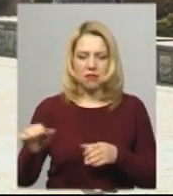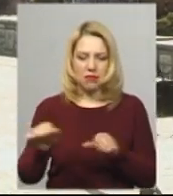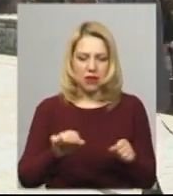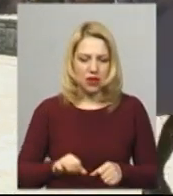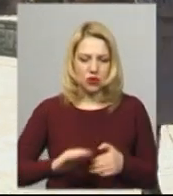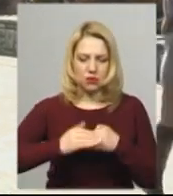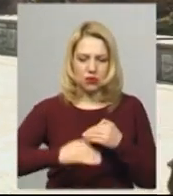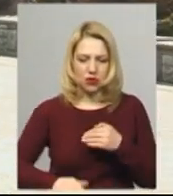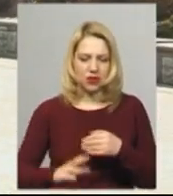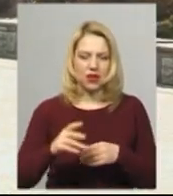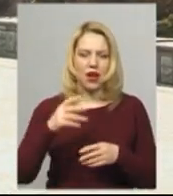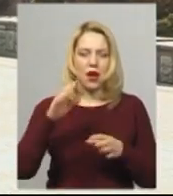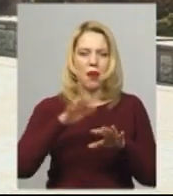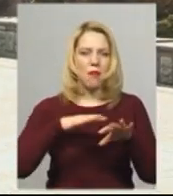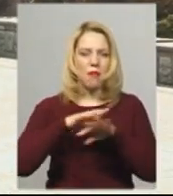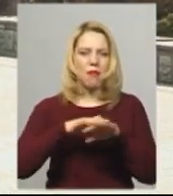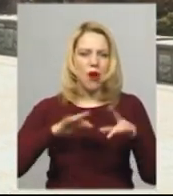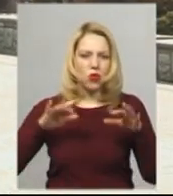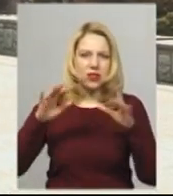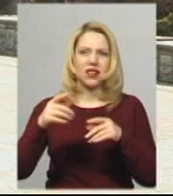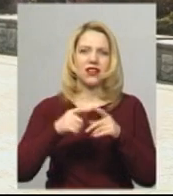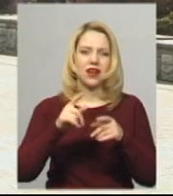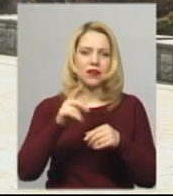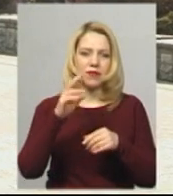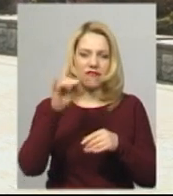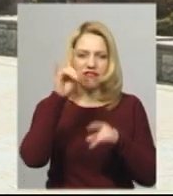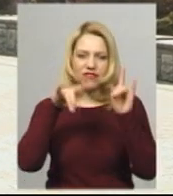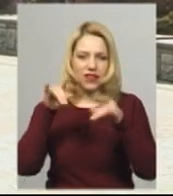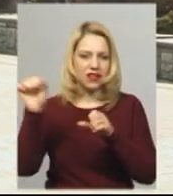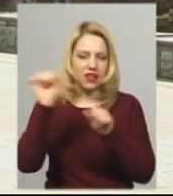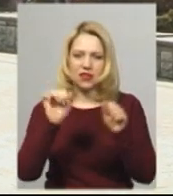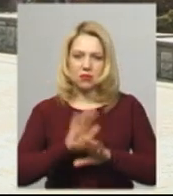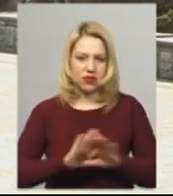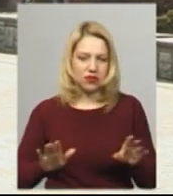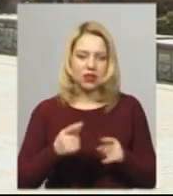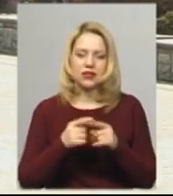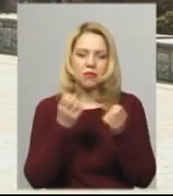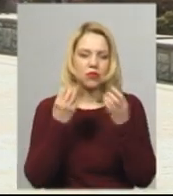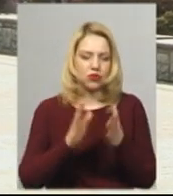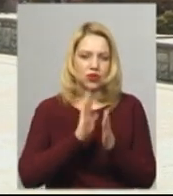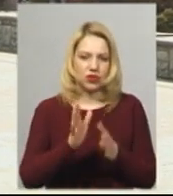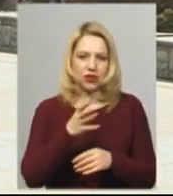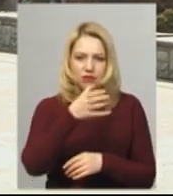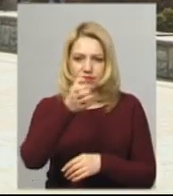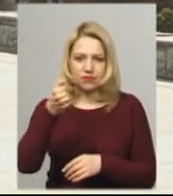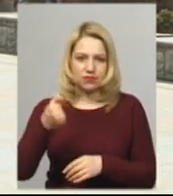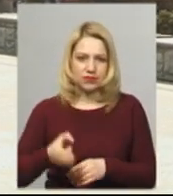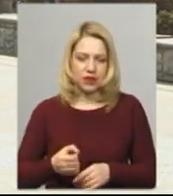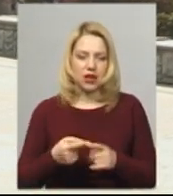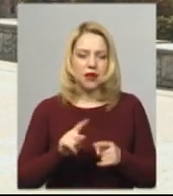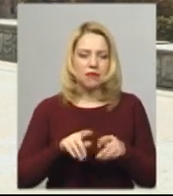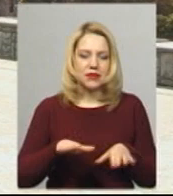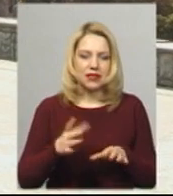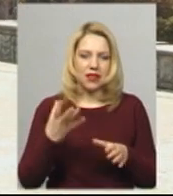павутиня, не миють вікна, а виключно обробляють дезінфектором ті зони в місцях загального